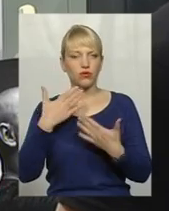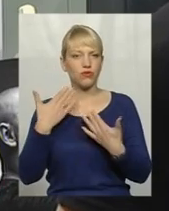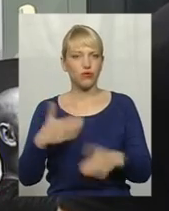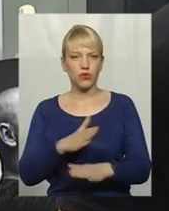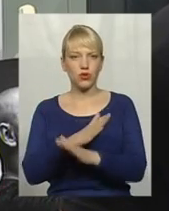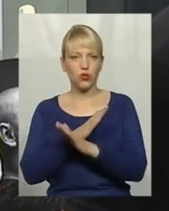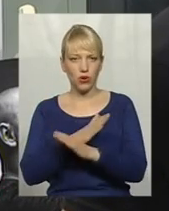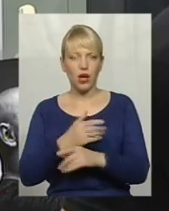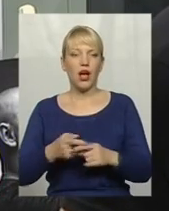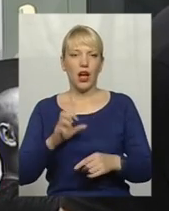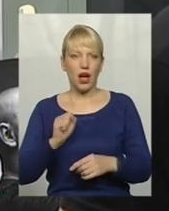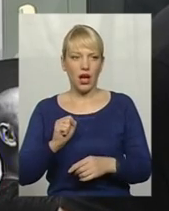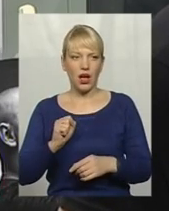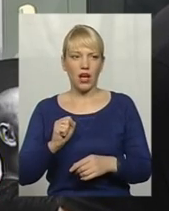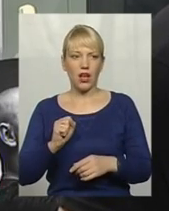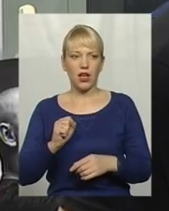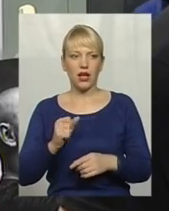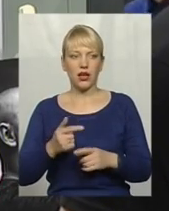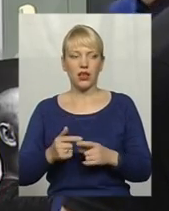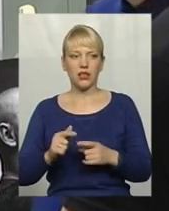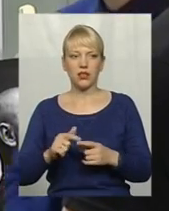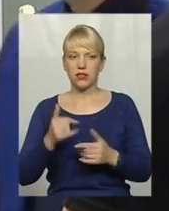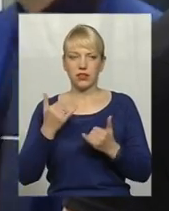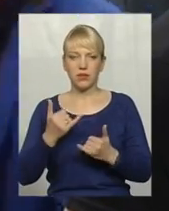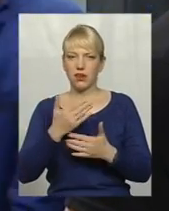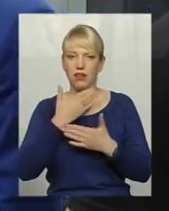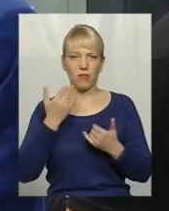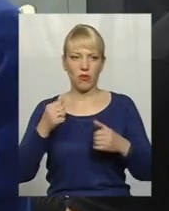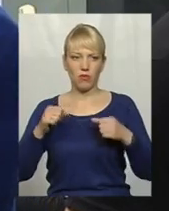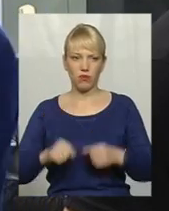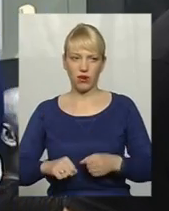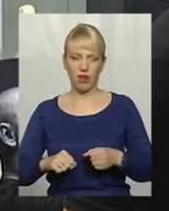трудової діяльності, я думаю, я вже не маю права, тоді вже як-то назад.